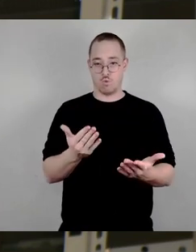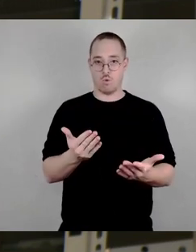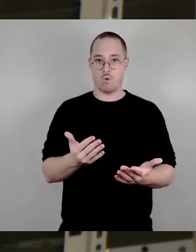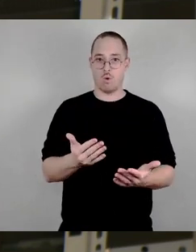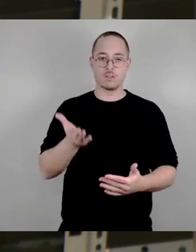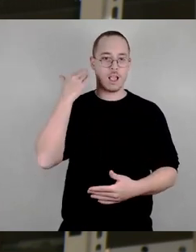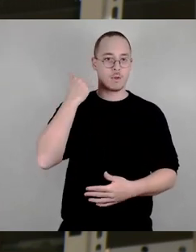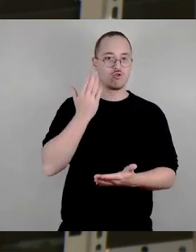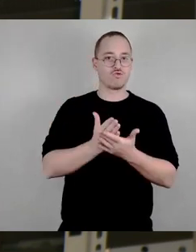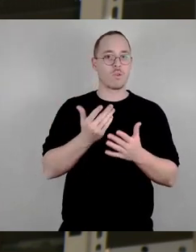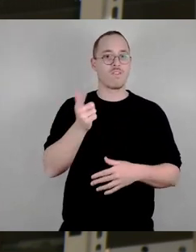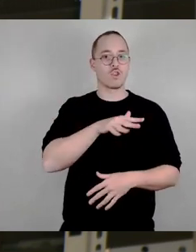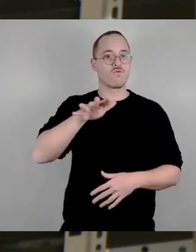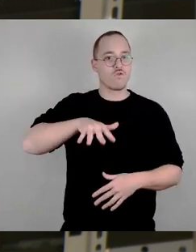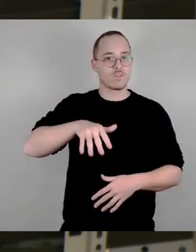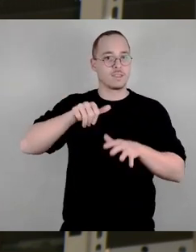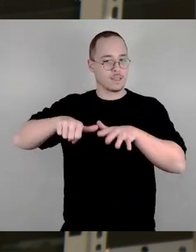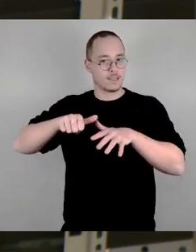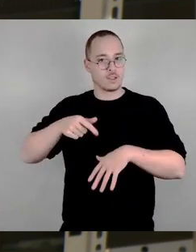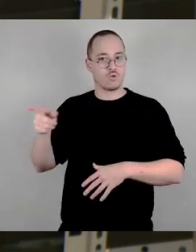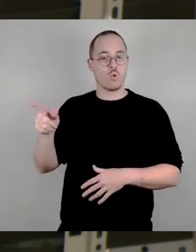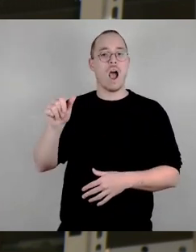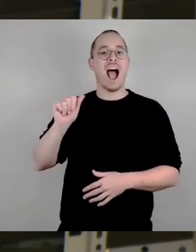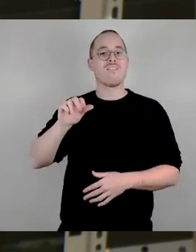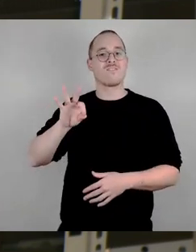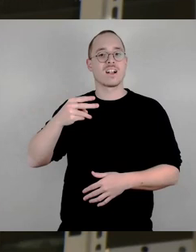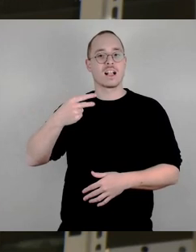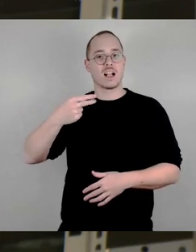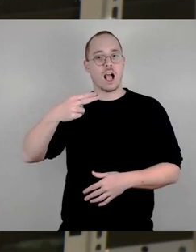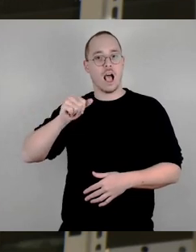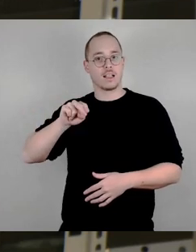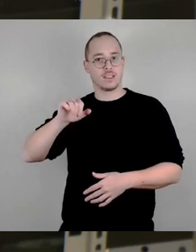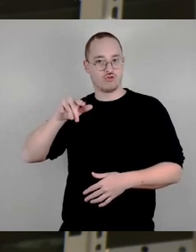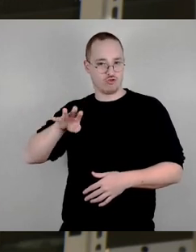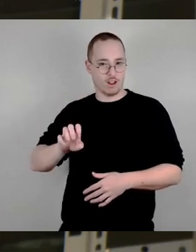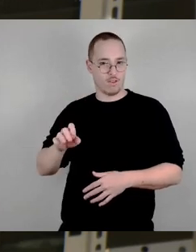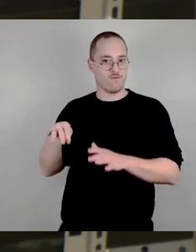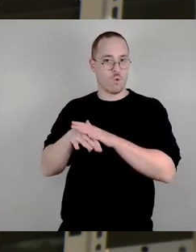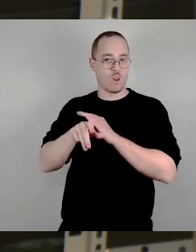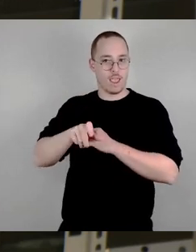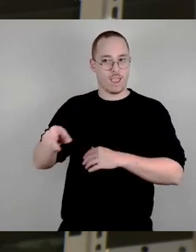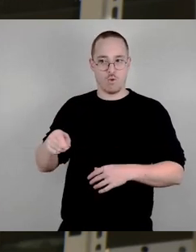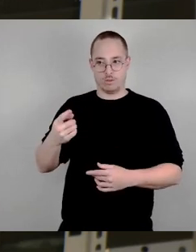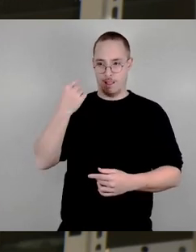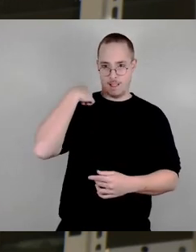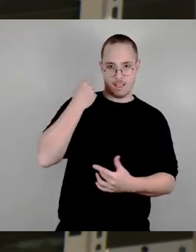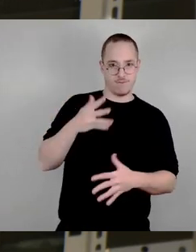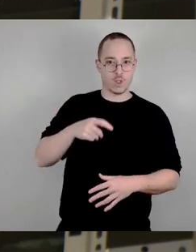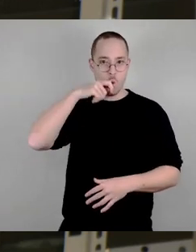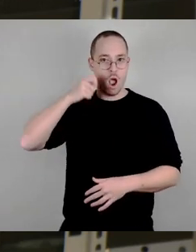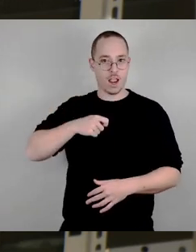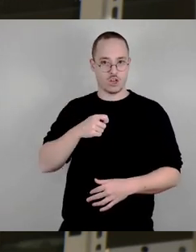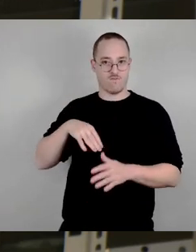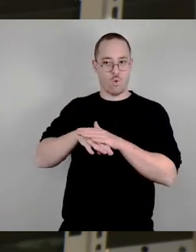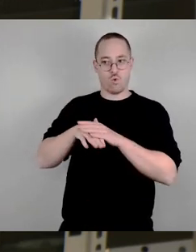Flüchtlinge, 2022 auch tausende ukrainische Geflüchtete willkommen geheißen und seither in beispielsöser Art und